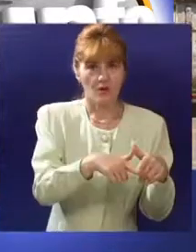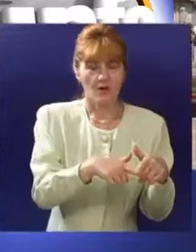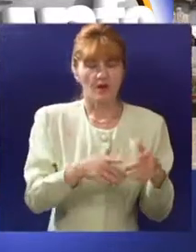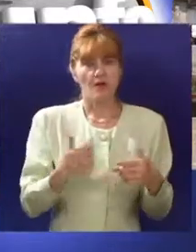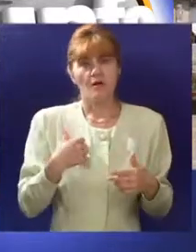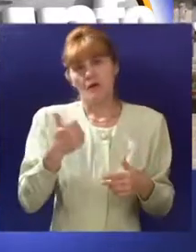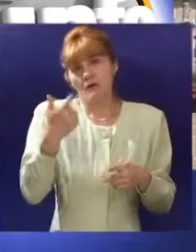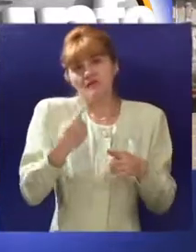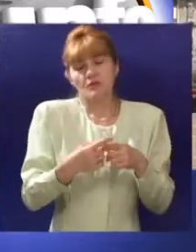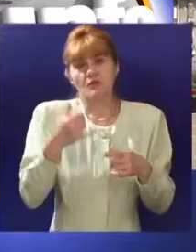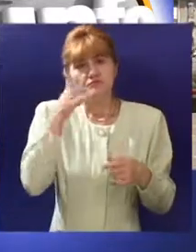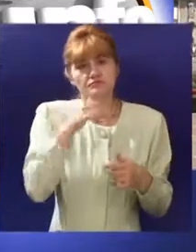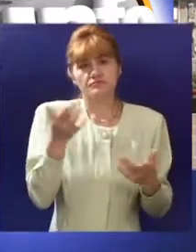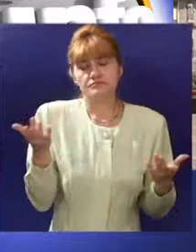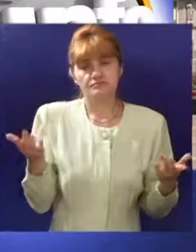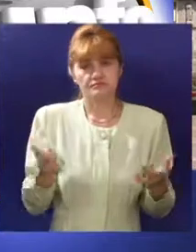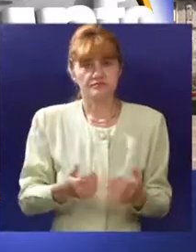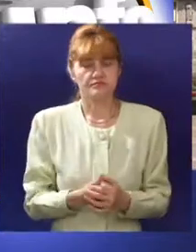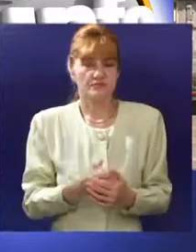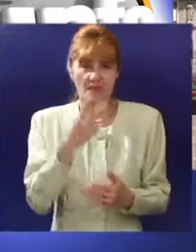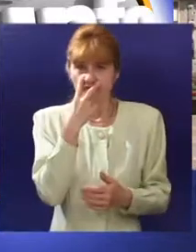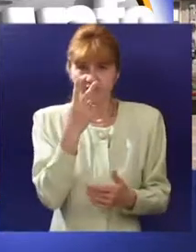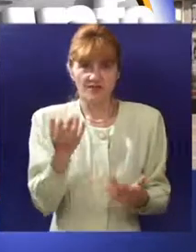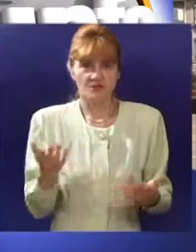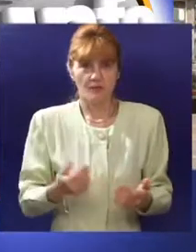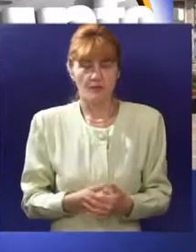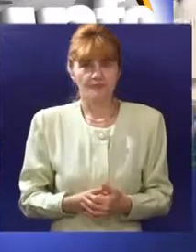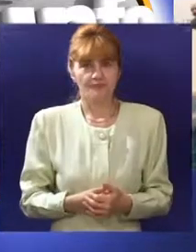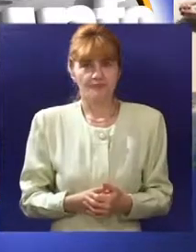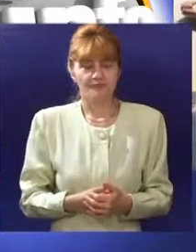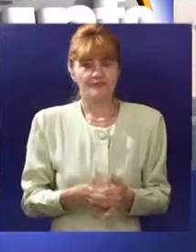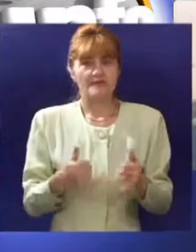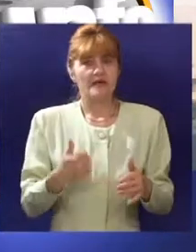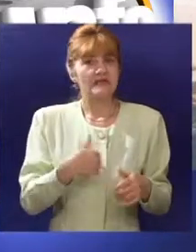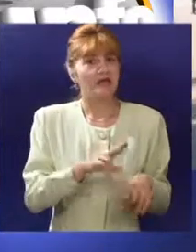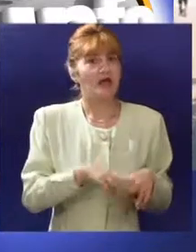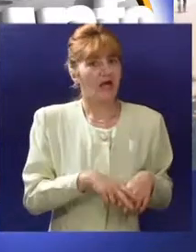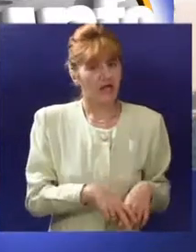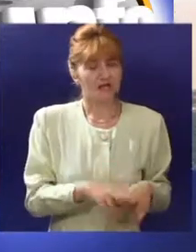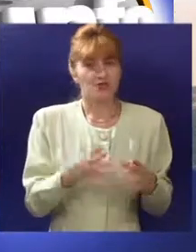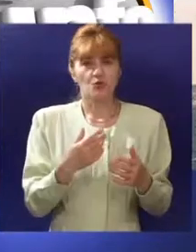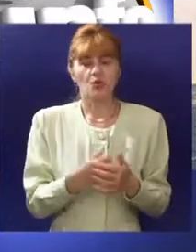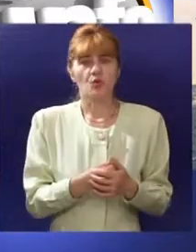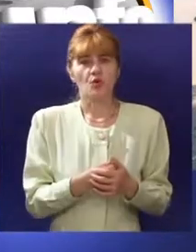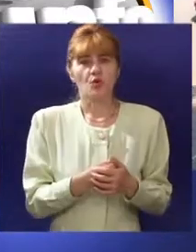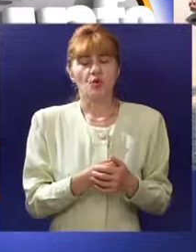tako da ne znam, prvi put idem tamo, tako da vidjet ćemo. Evo, idem u Grčku,